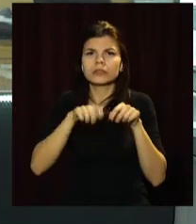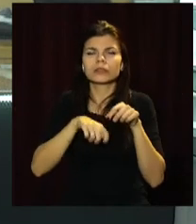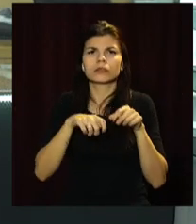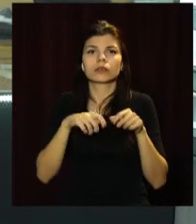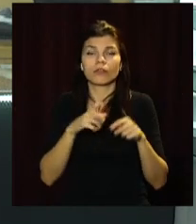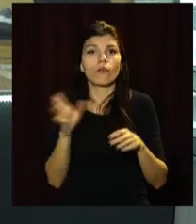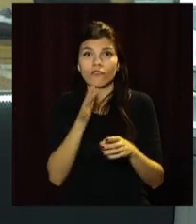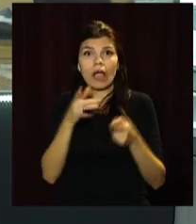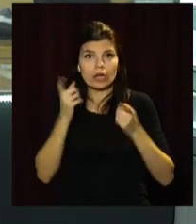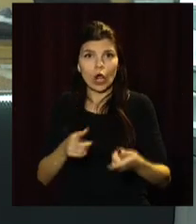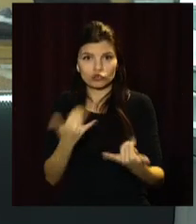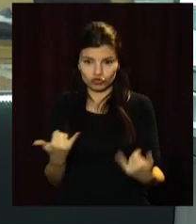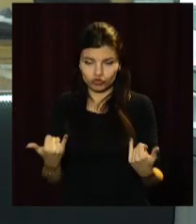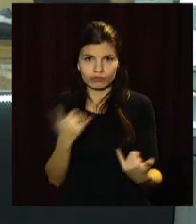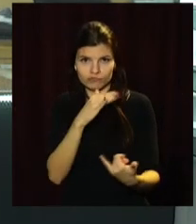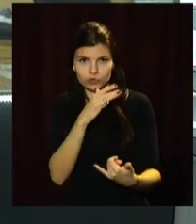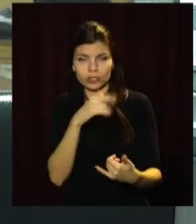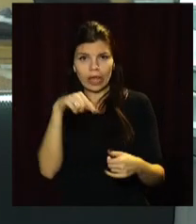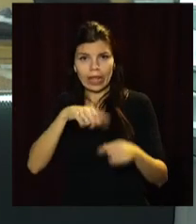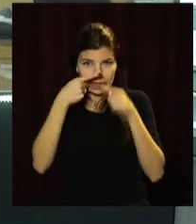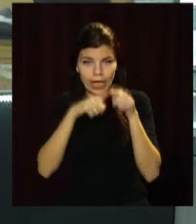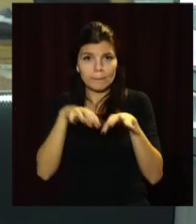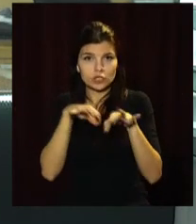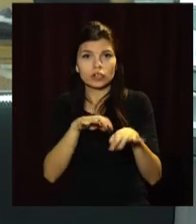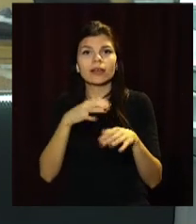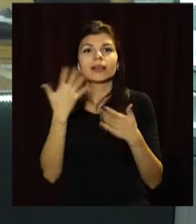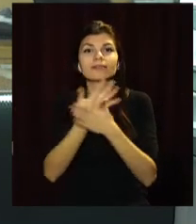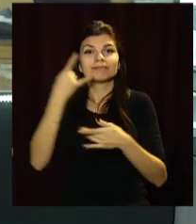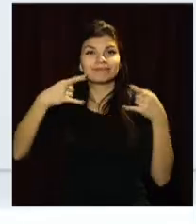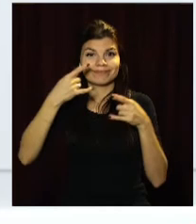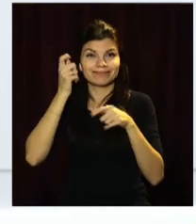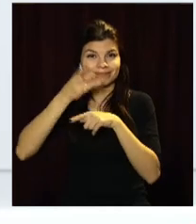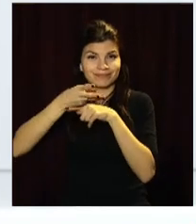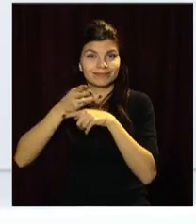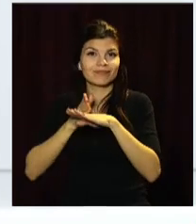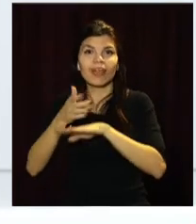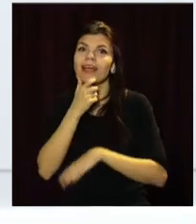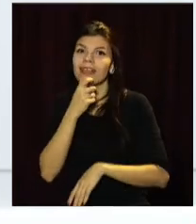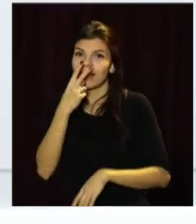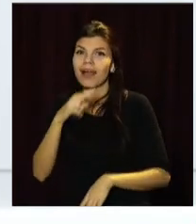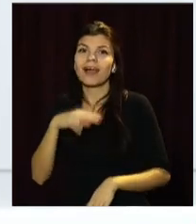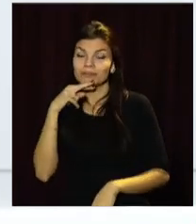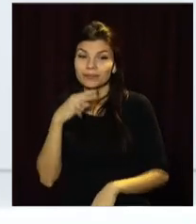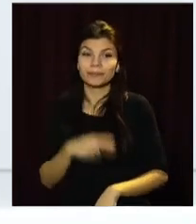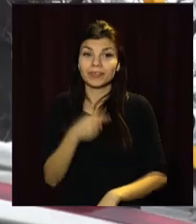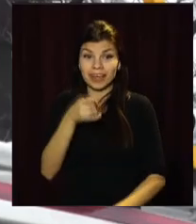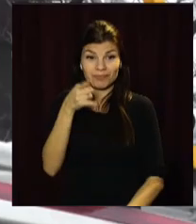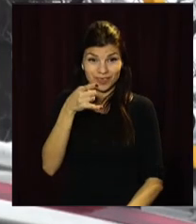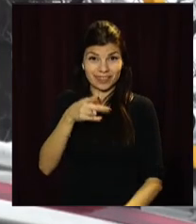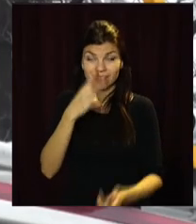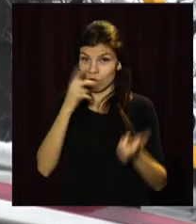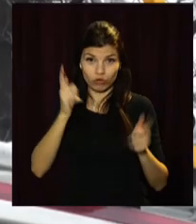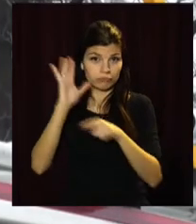реального часу. Техніку в роботі бачила і знімальна група відкритого. У цій автівці вміщується техніка, яка допомагає